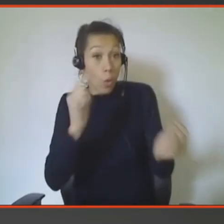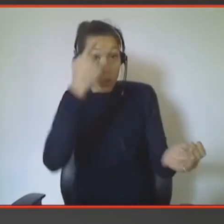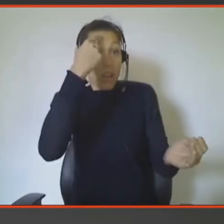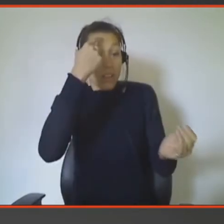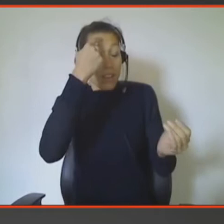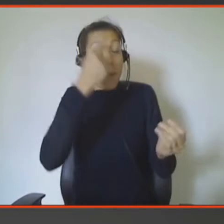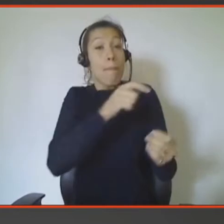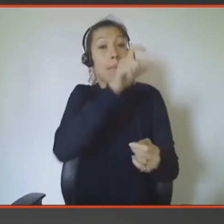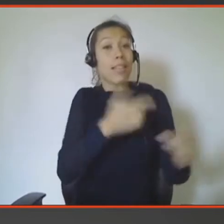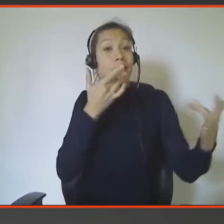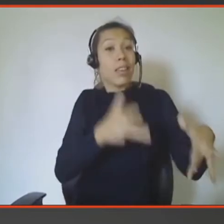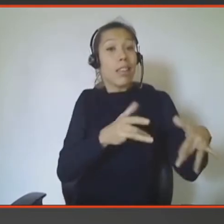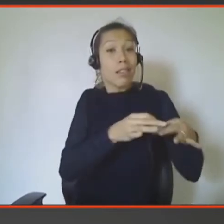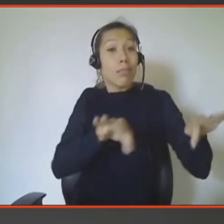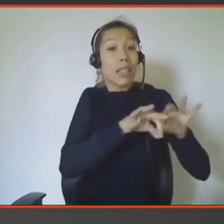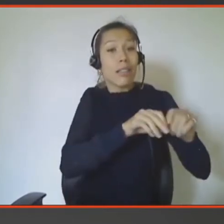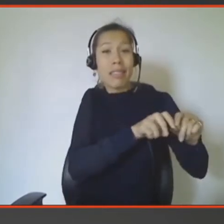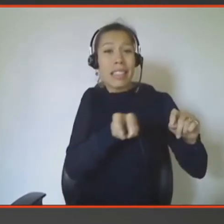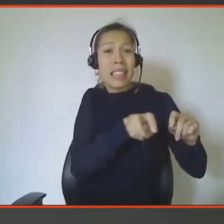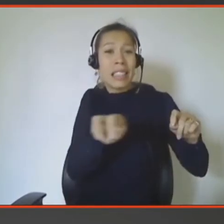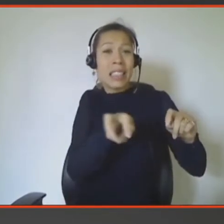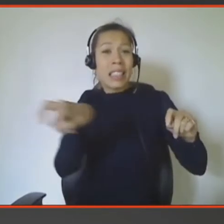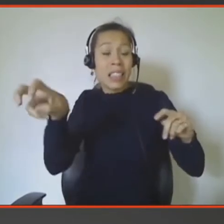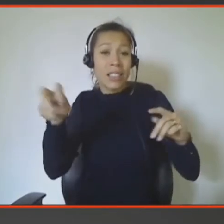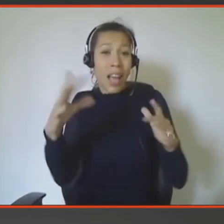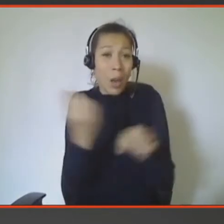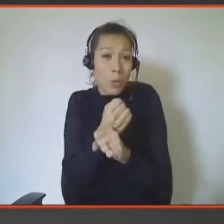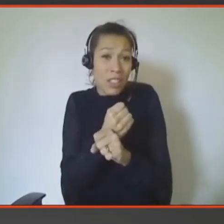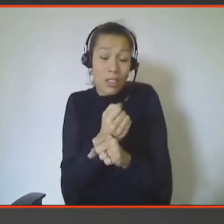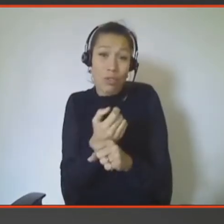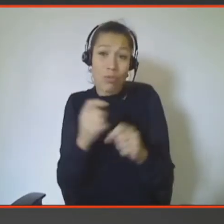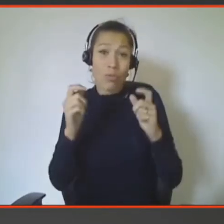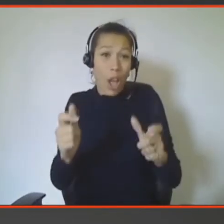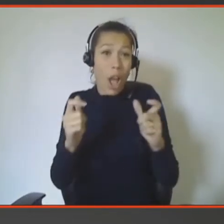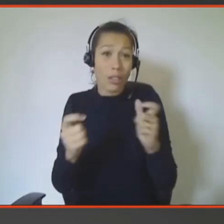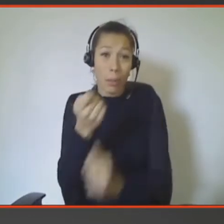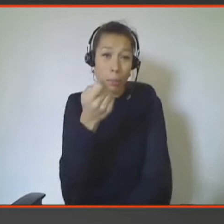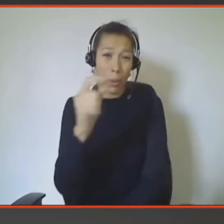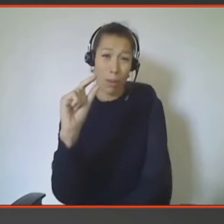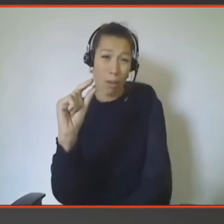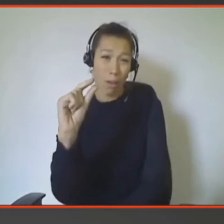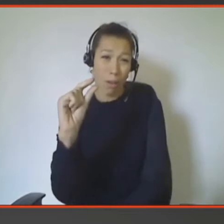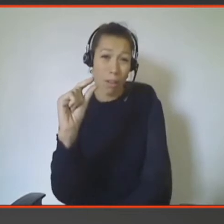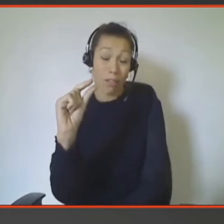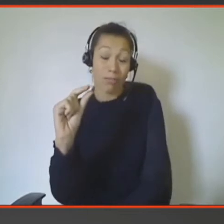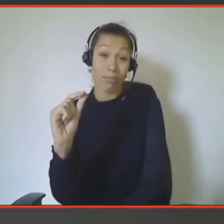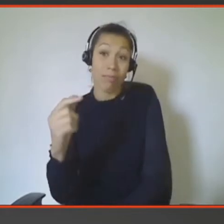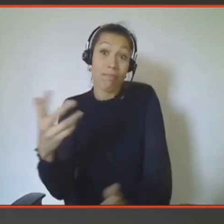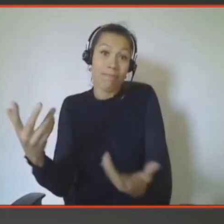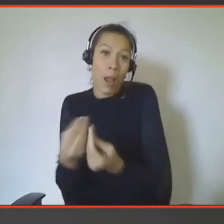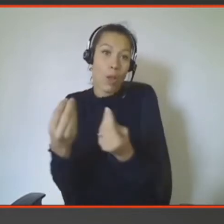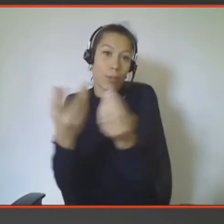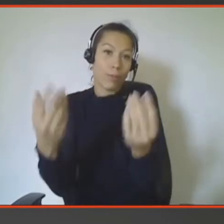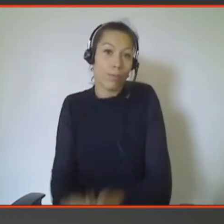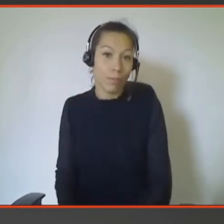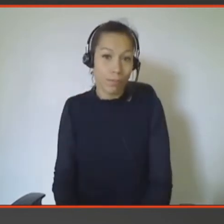cette espèce de côté assez tragique. Donc pour moi, et c'est un des seuls exemples que j'ai qui est sur écran, en réalité, tous les autres sont